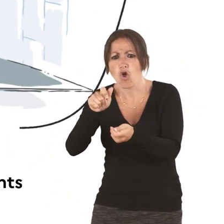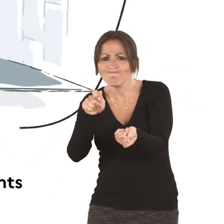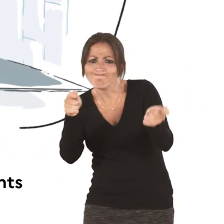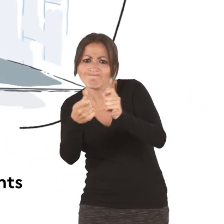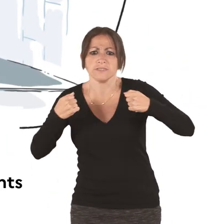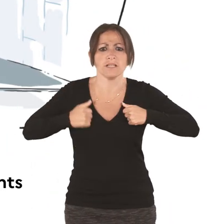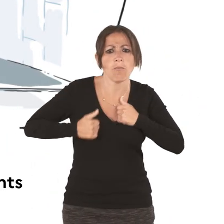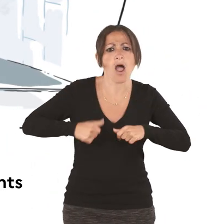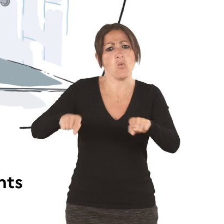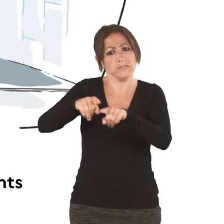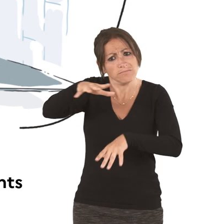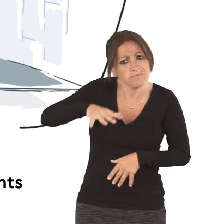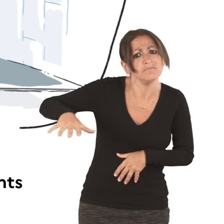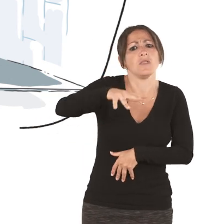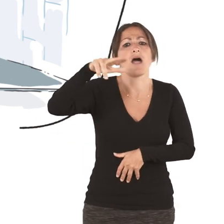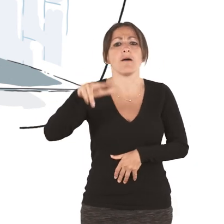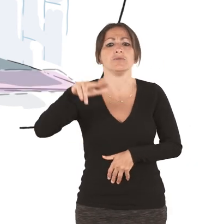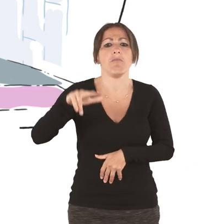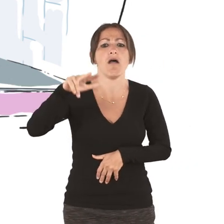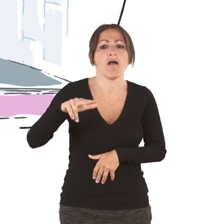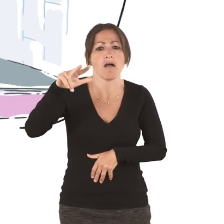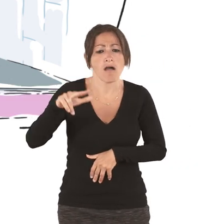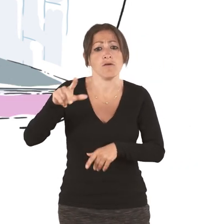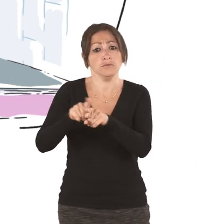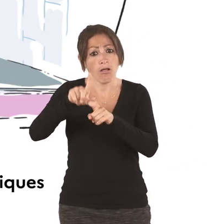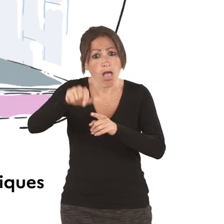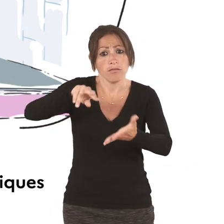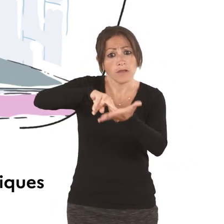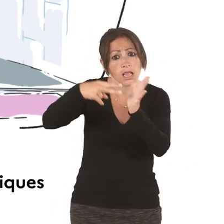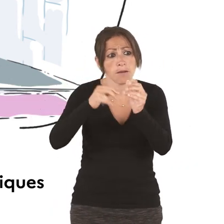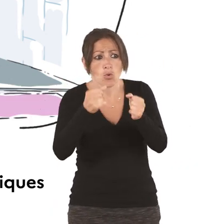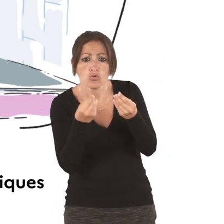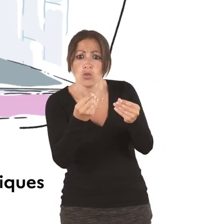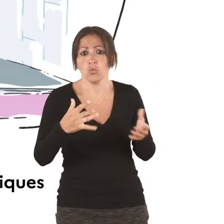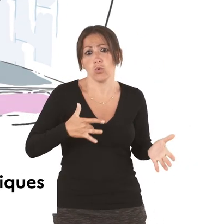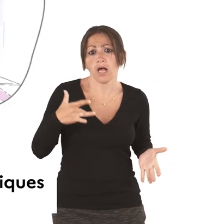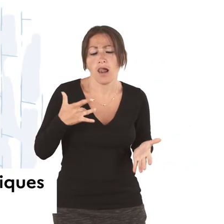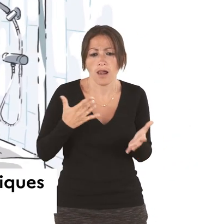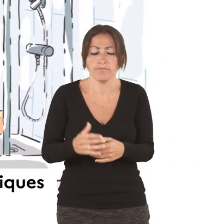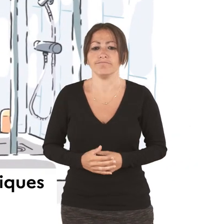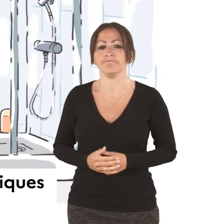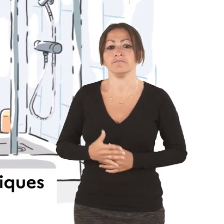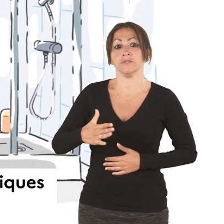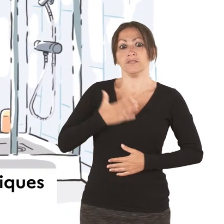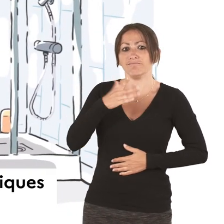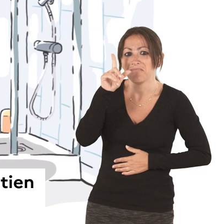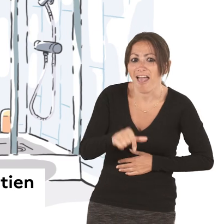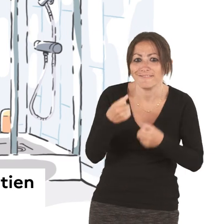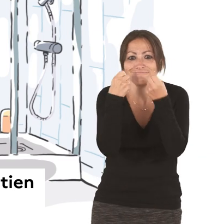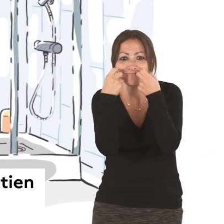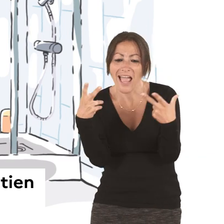la conseille sur les aménagements apportés dans la salle de bain et le reste de l'appartement. Elle l'informe aussi sur les aides techniques qui pourraient lui être utiles.